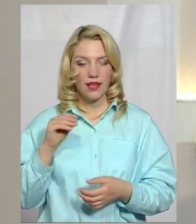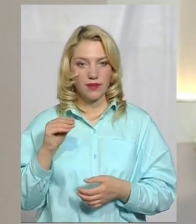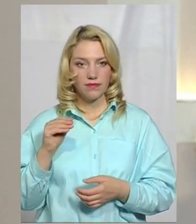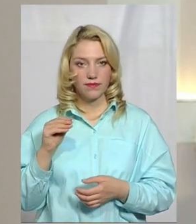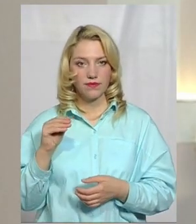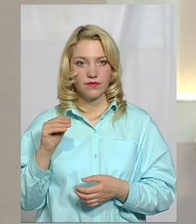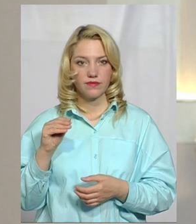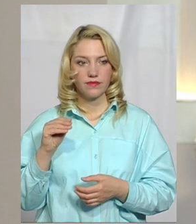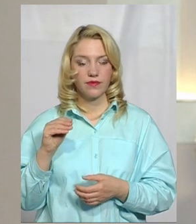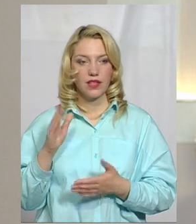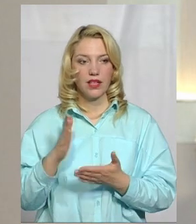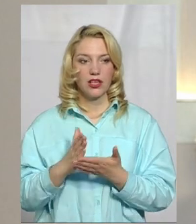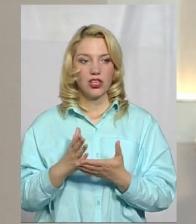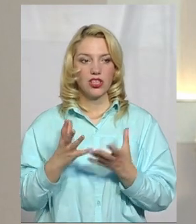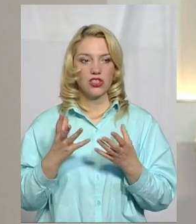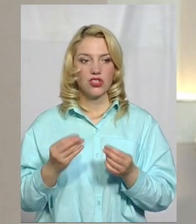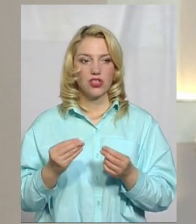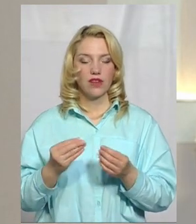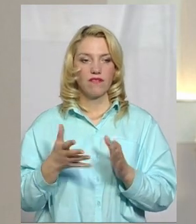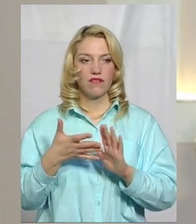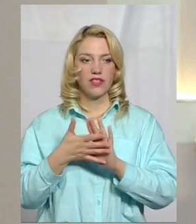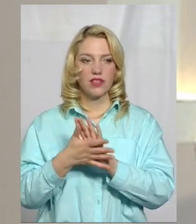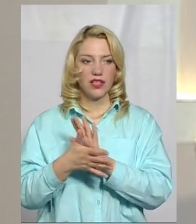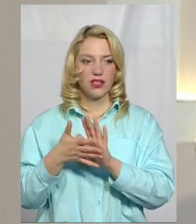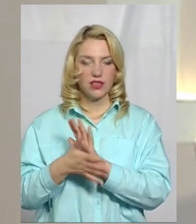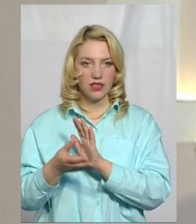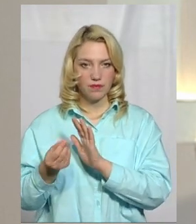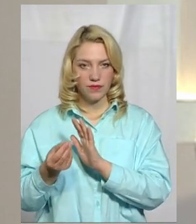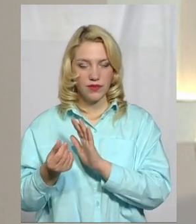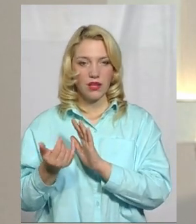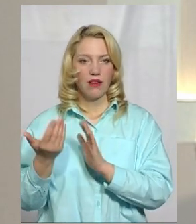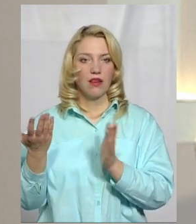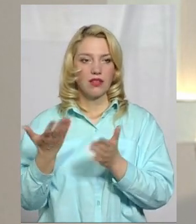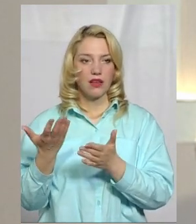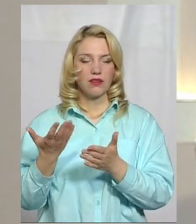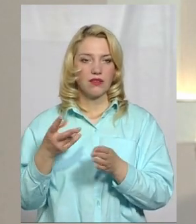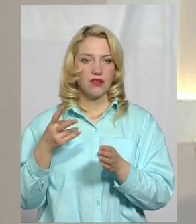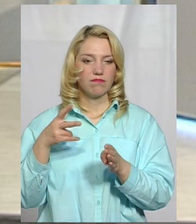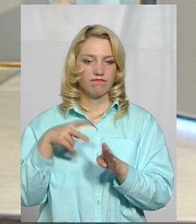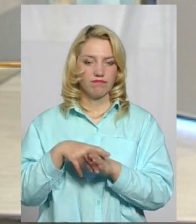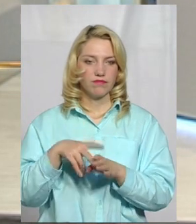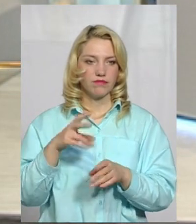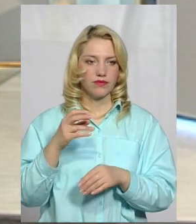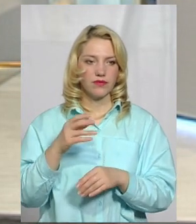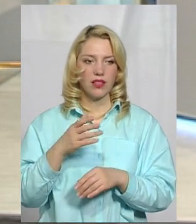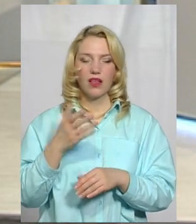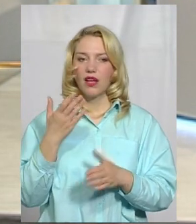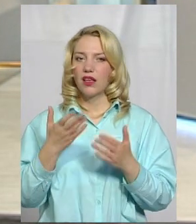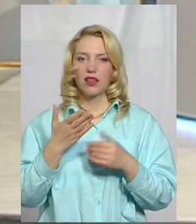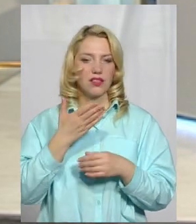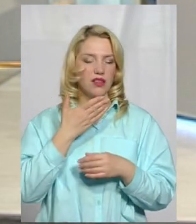Але є ще витрати, які лежать… Які не покриваються